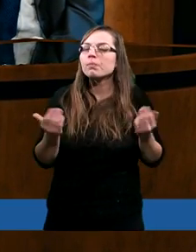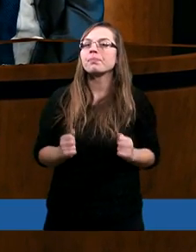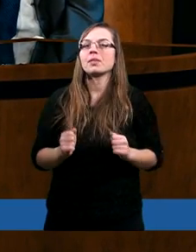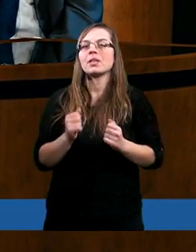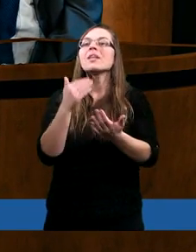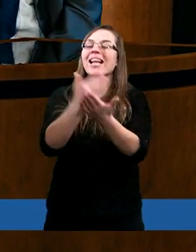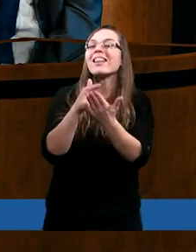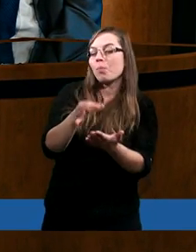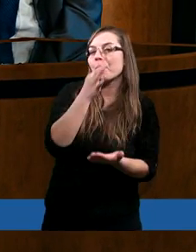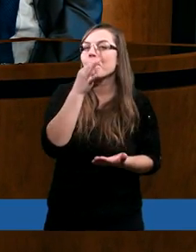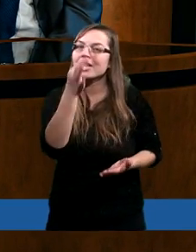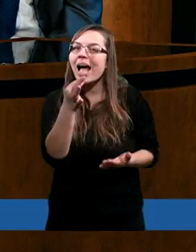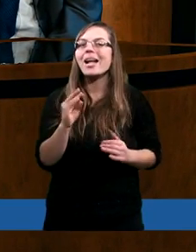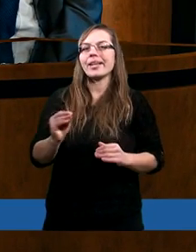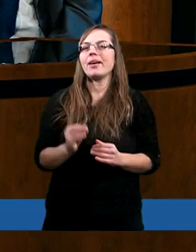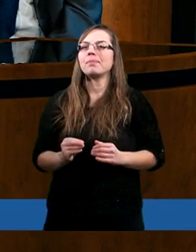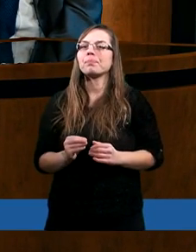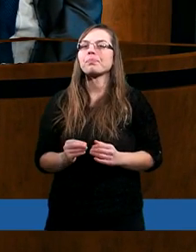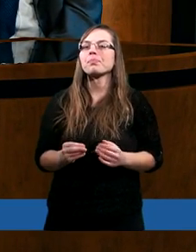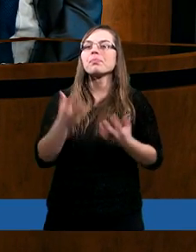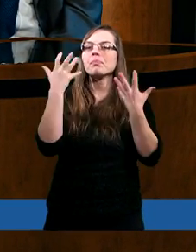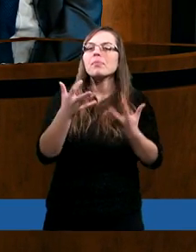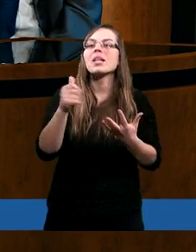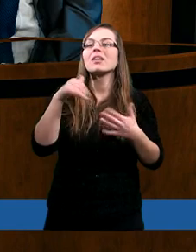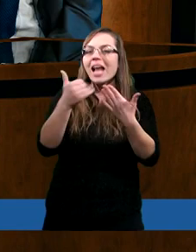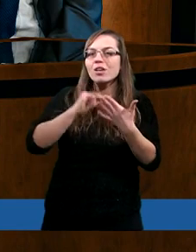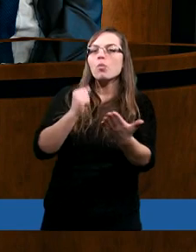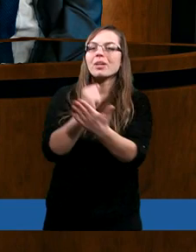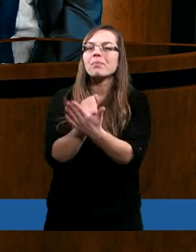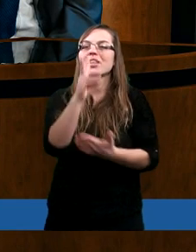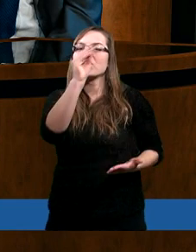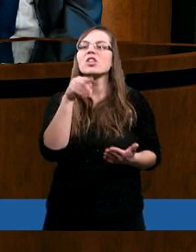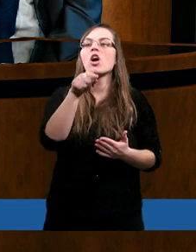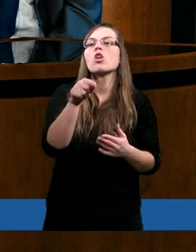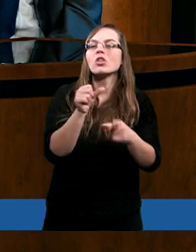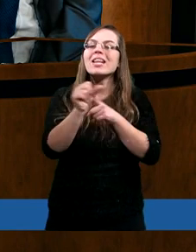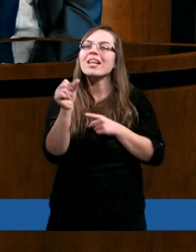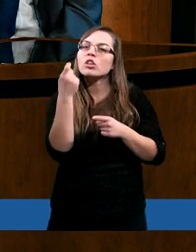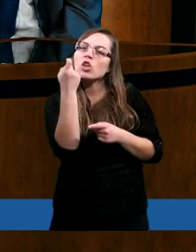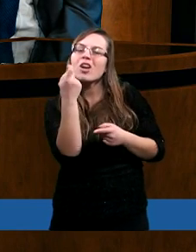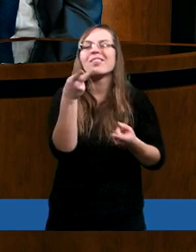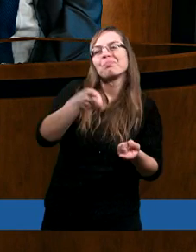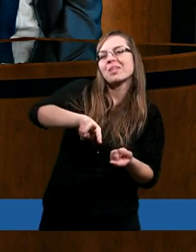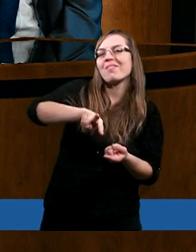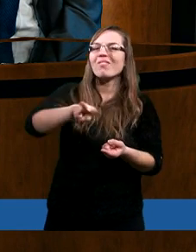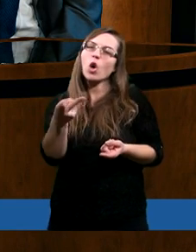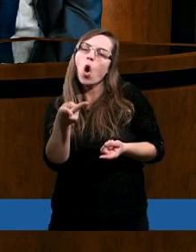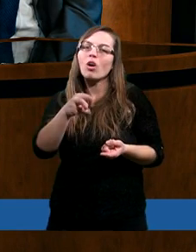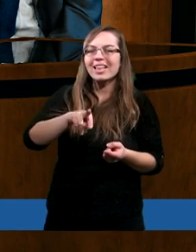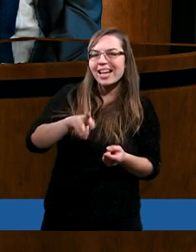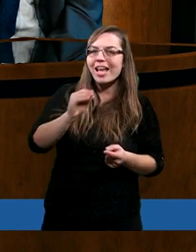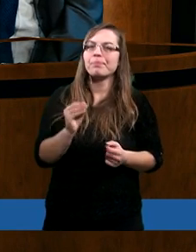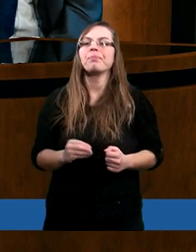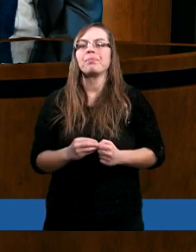Zadając to pytanie, zdałem sobie sprawę, że ono jest trochę przewrotne. Proszę bardzo.